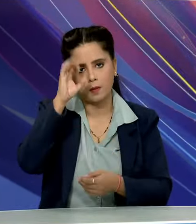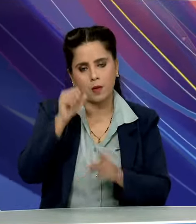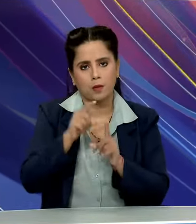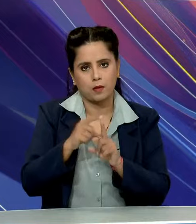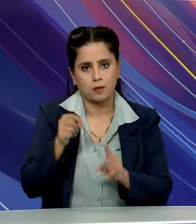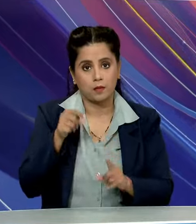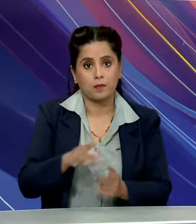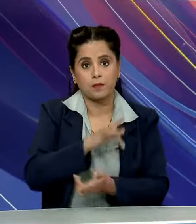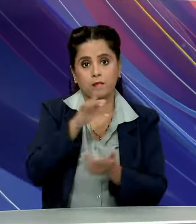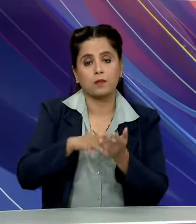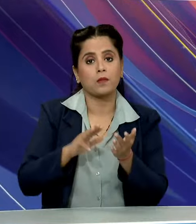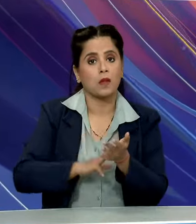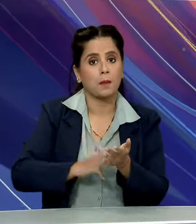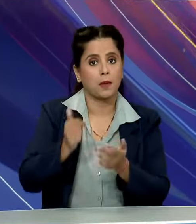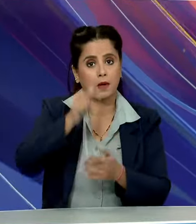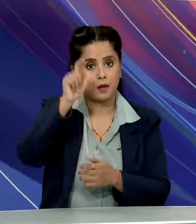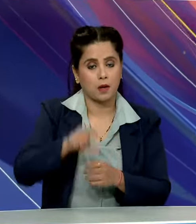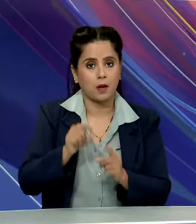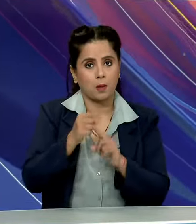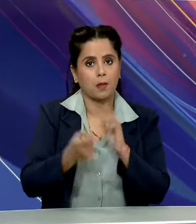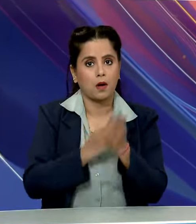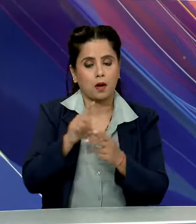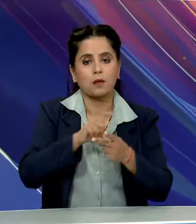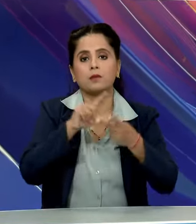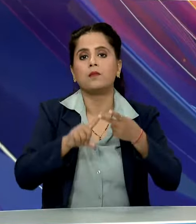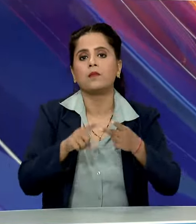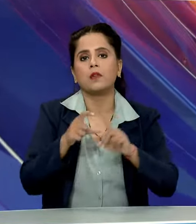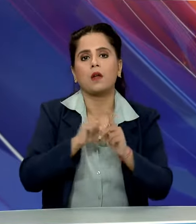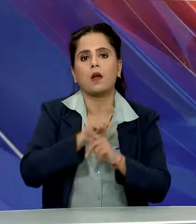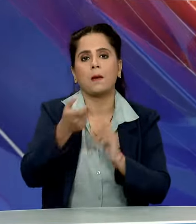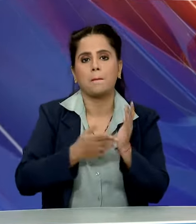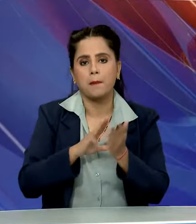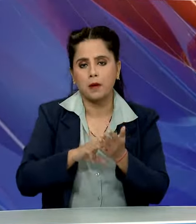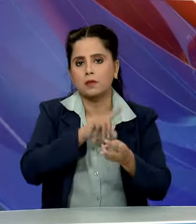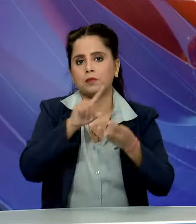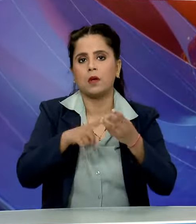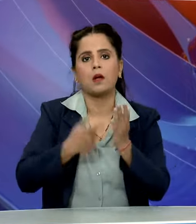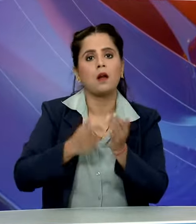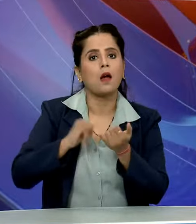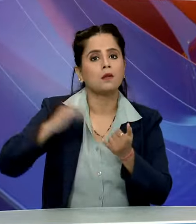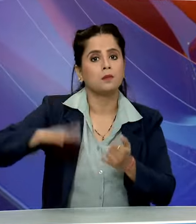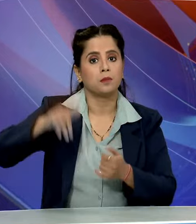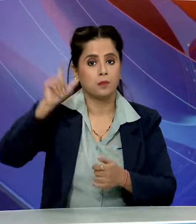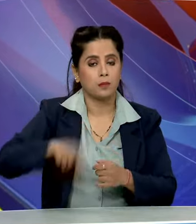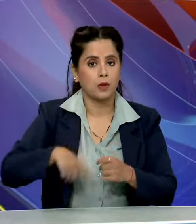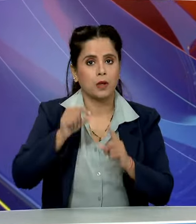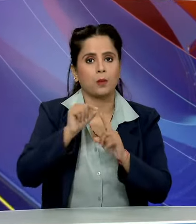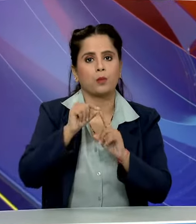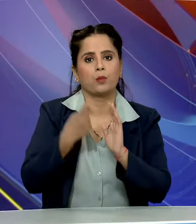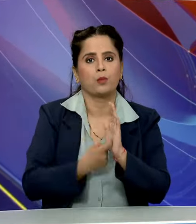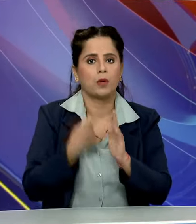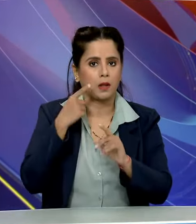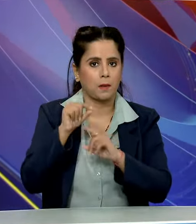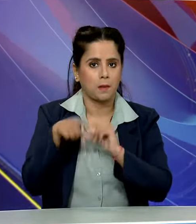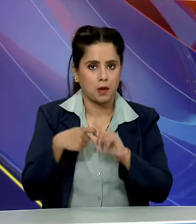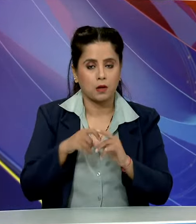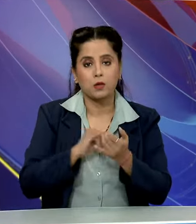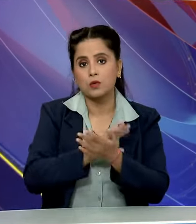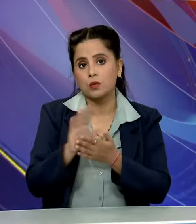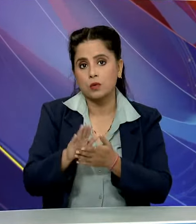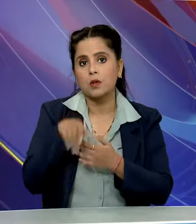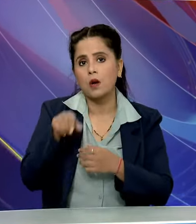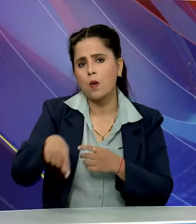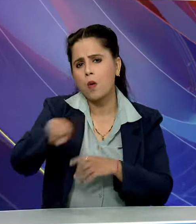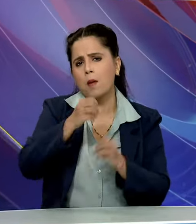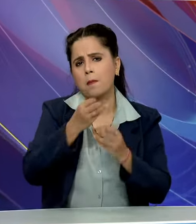संसद्य कार्यमत्री प्रहलाद जोशी धर्मिंद्र प्रधान और राज्य सभा में नेता प्रतिपक्ष मले कारजुन खडगे सहित तमाम